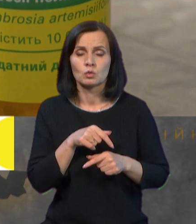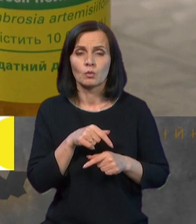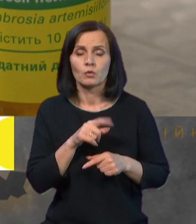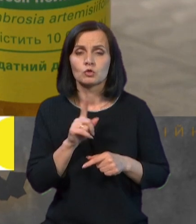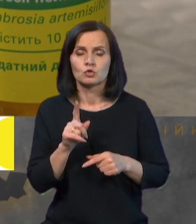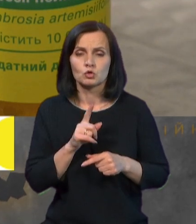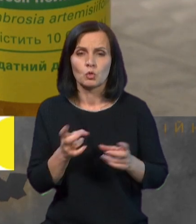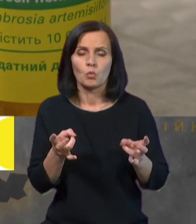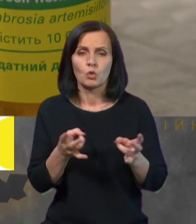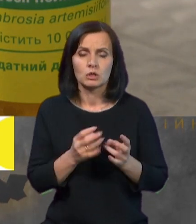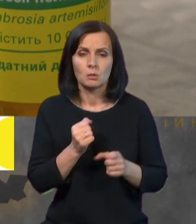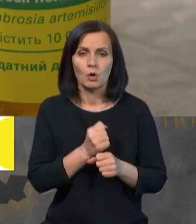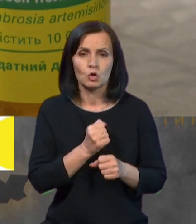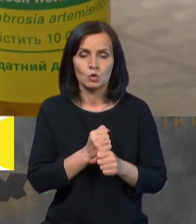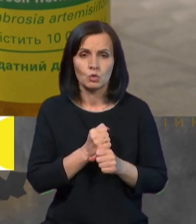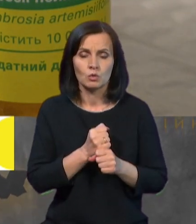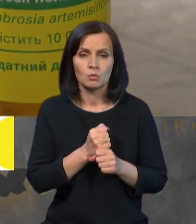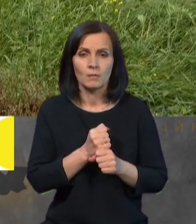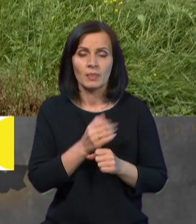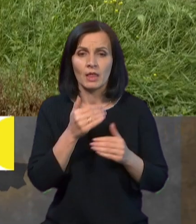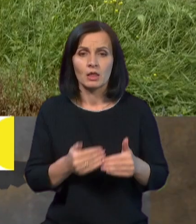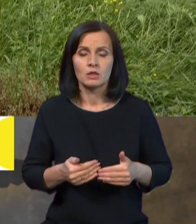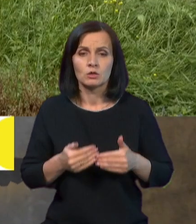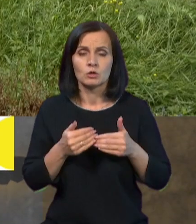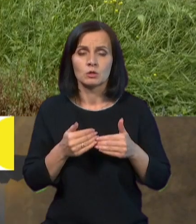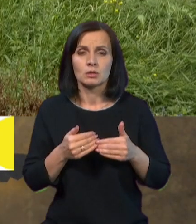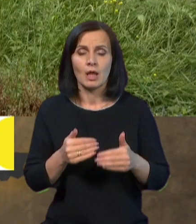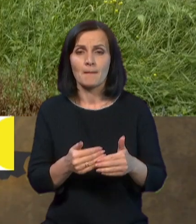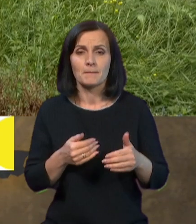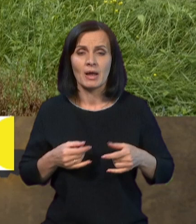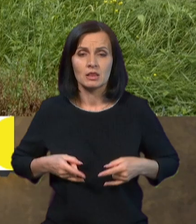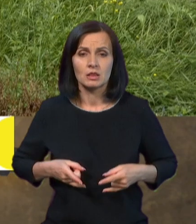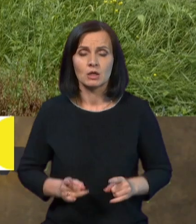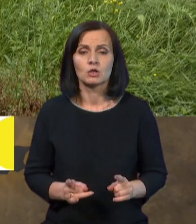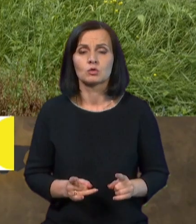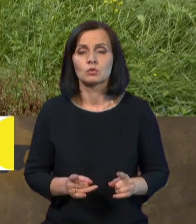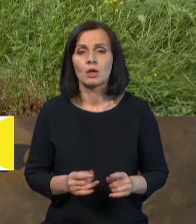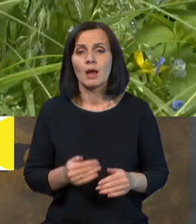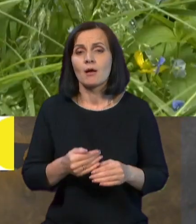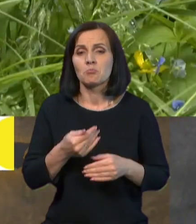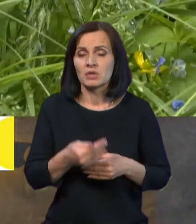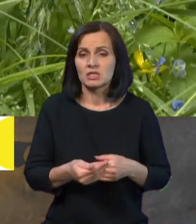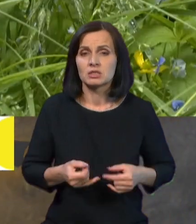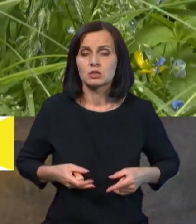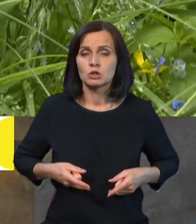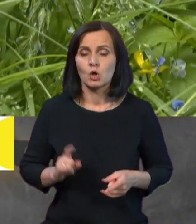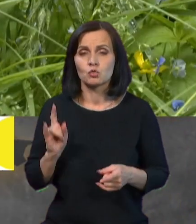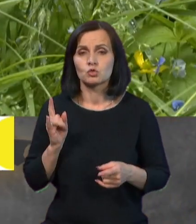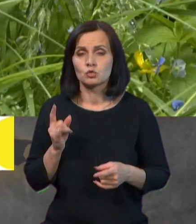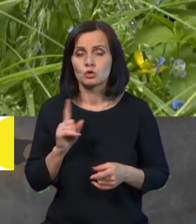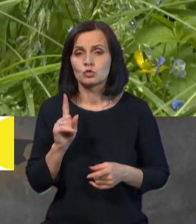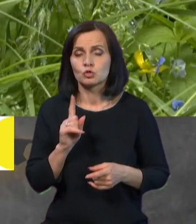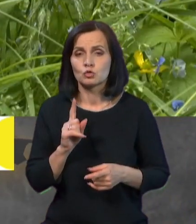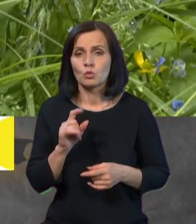що потрібно робити на етапі до народження, на етапі після народження дитини, щоб